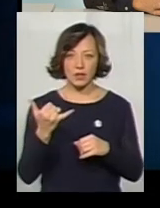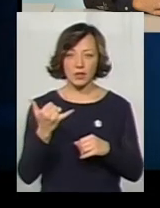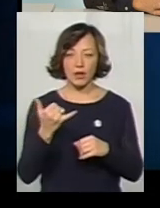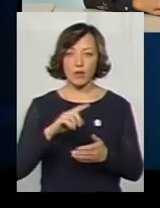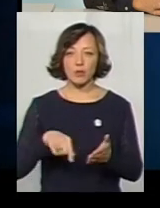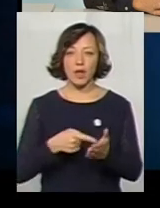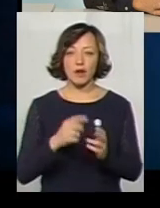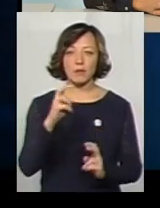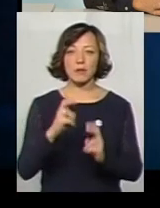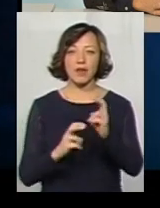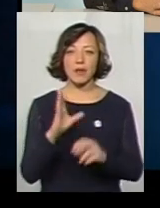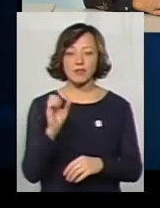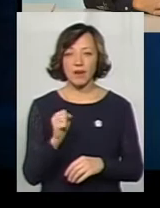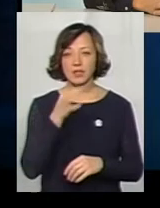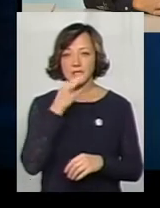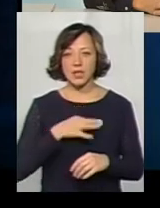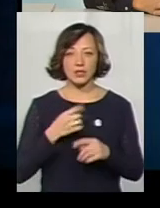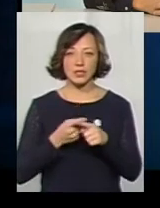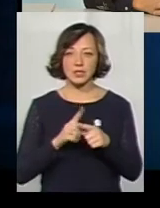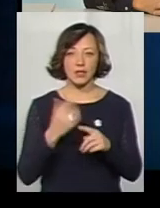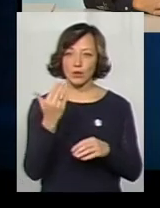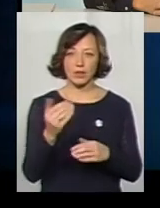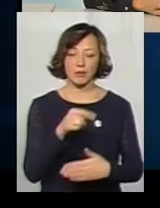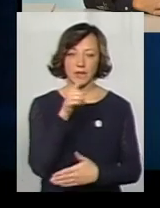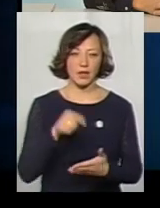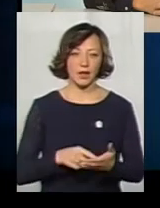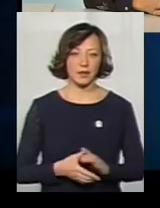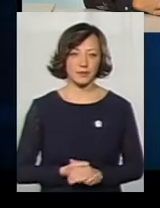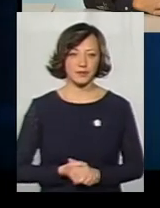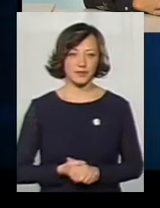комунальне підприємство, але вони казали, що це не до них питання.